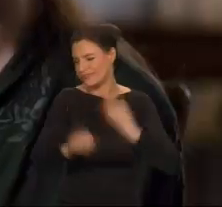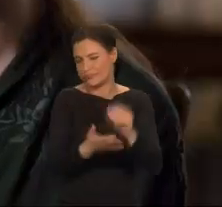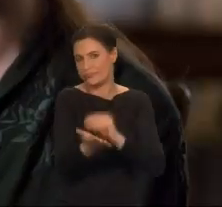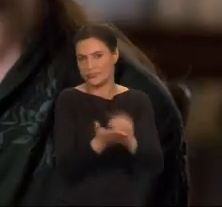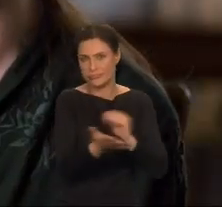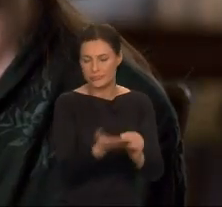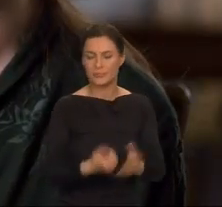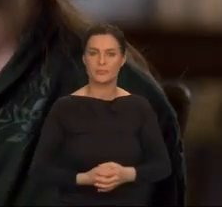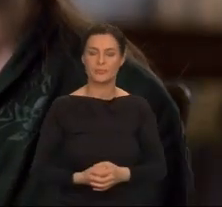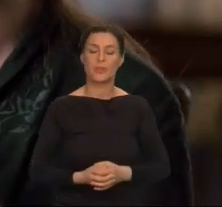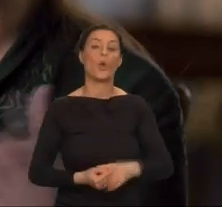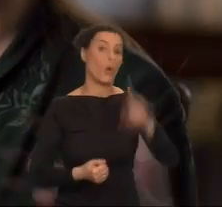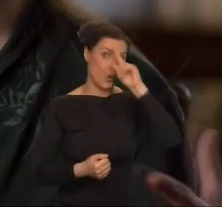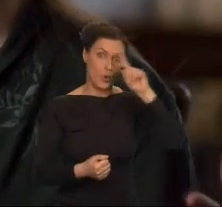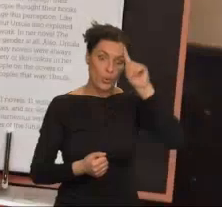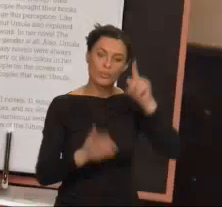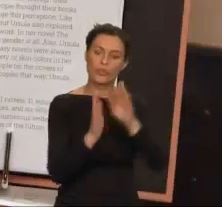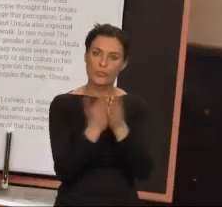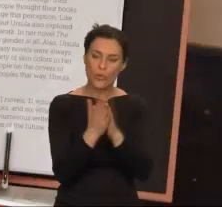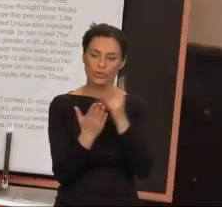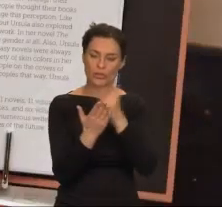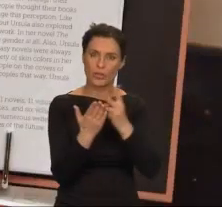Krąg jej czytelników poszerza się.